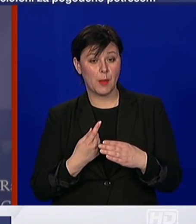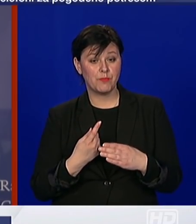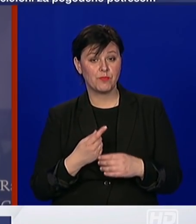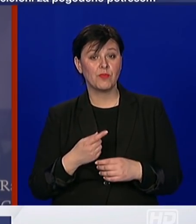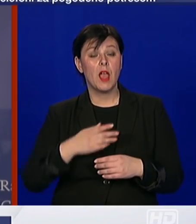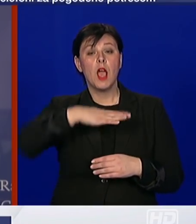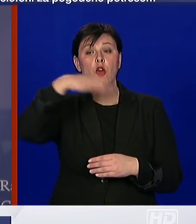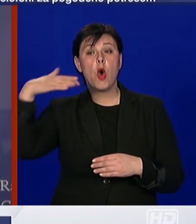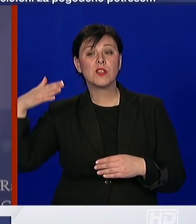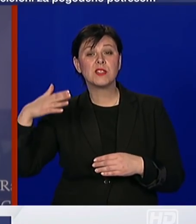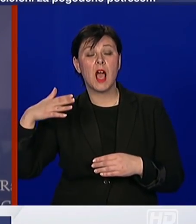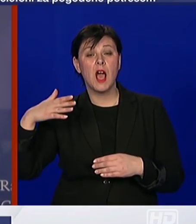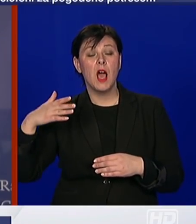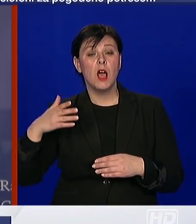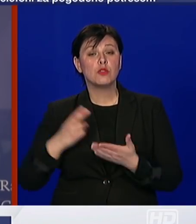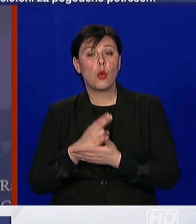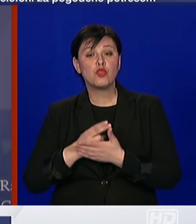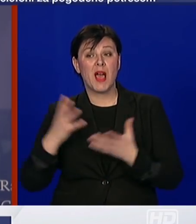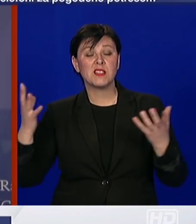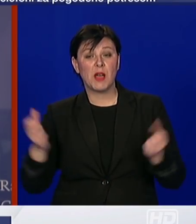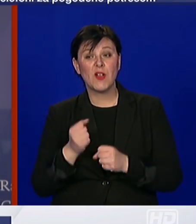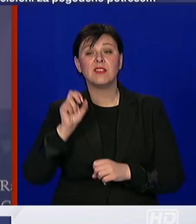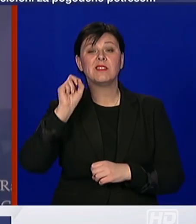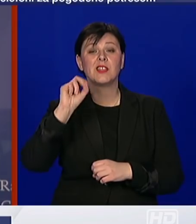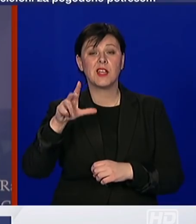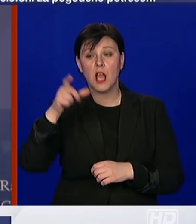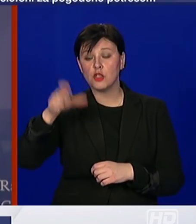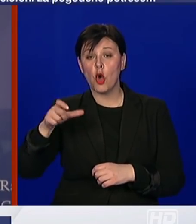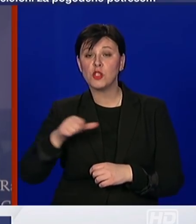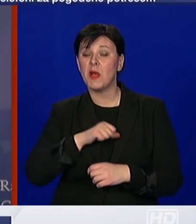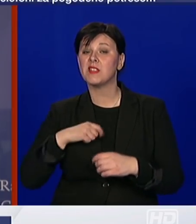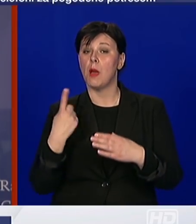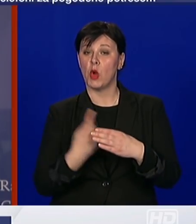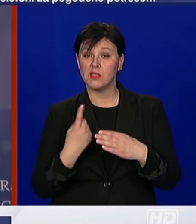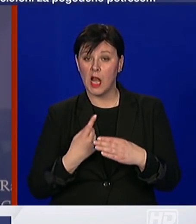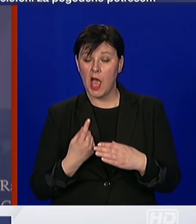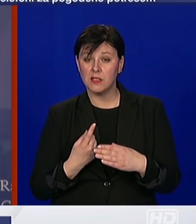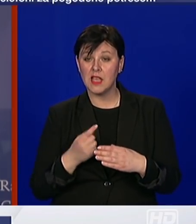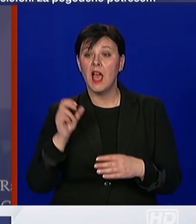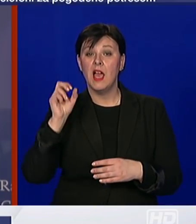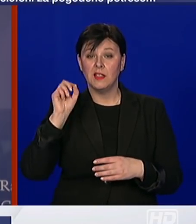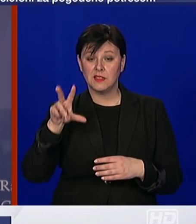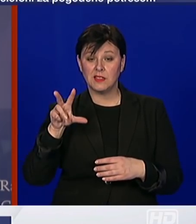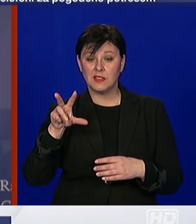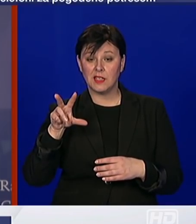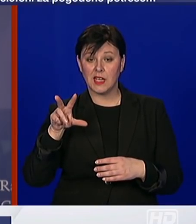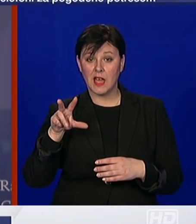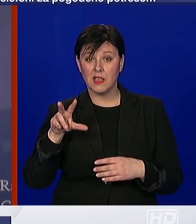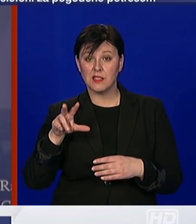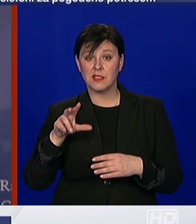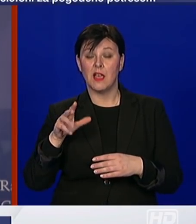gorska služba spašavanja, 13 osoba u samoizolaciji, 13 ih je izašlo iz